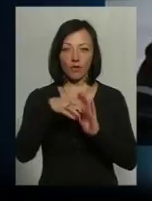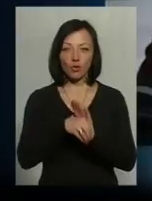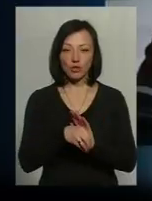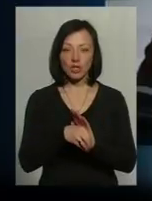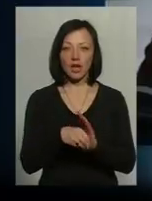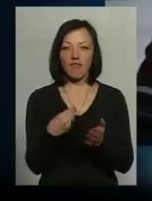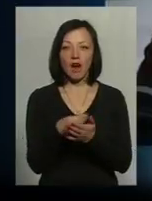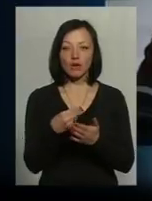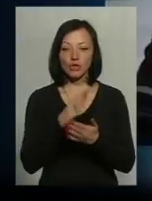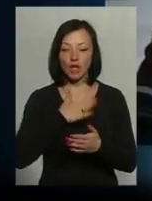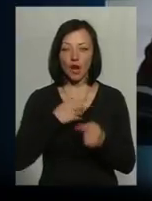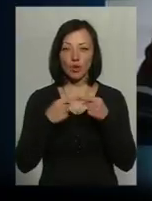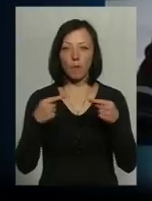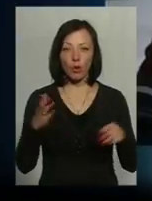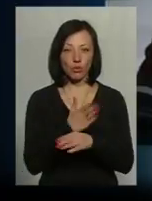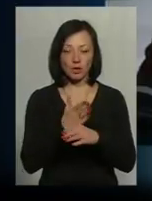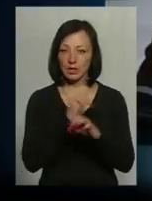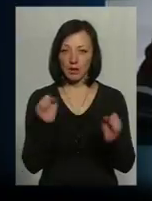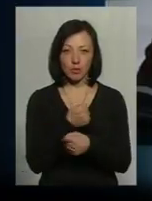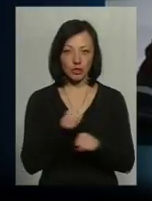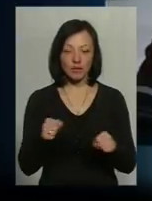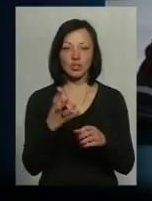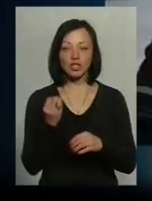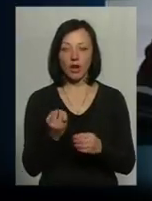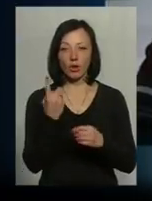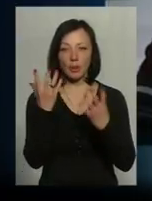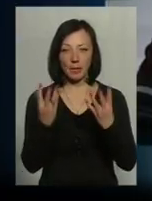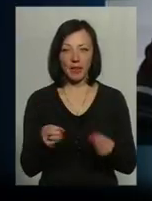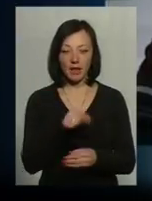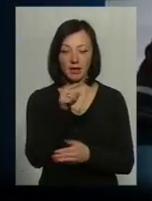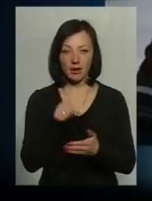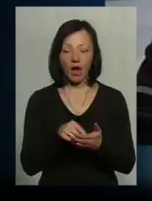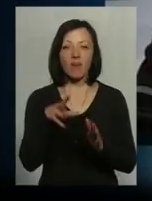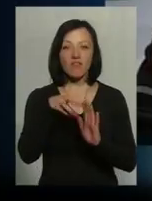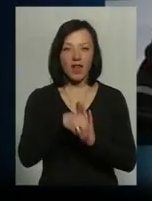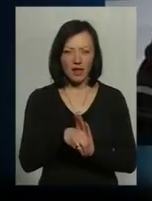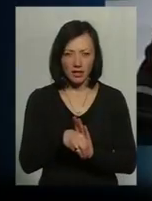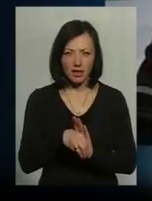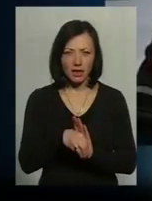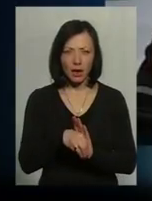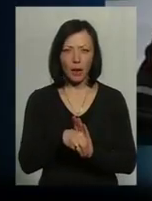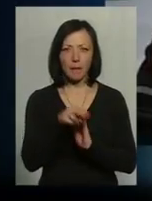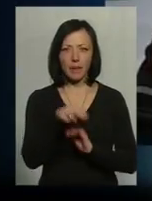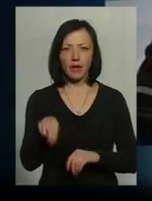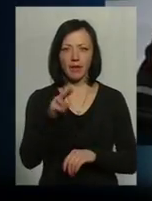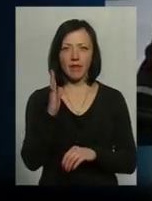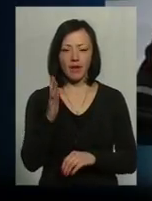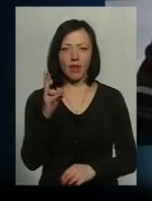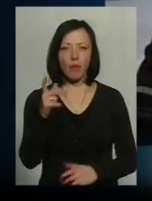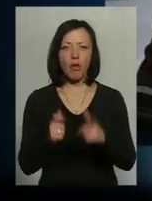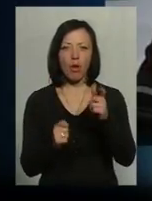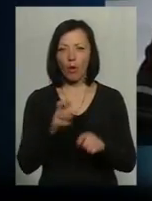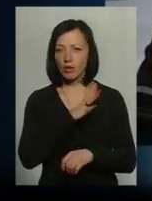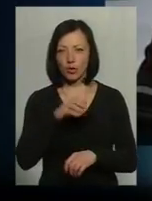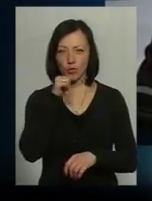неможливо. На сьогоднішній день, що ж є друге питання, є введення ПДВ на молоко, яке не було в минулому